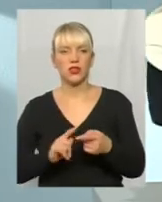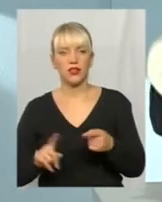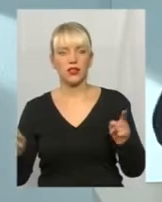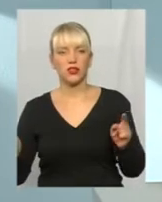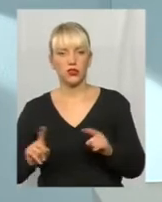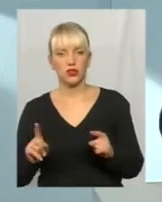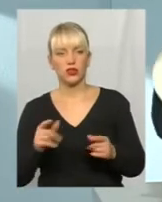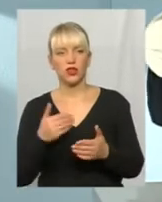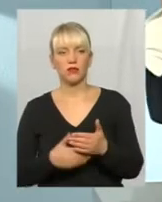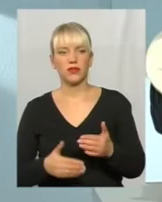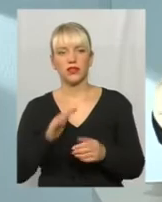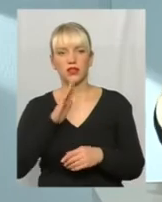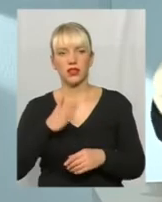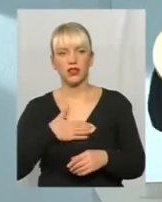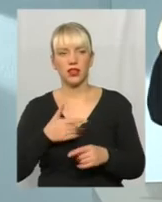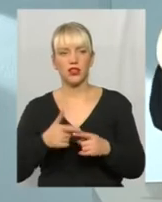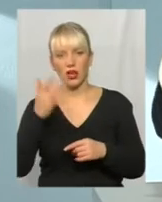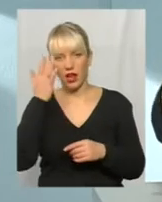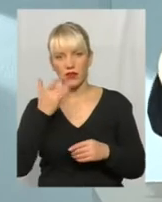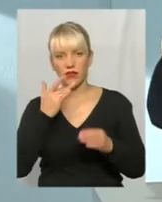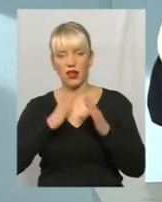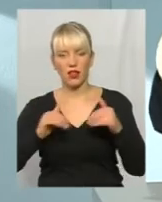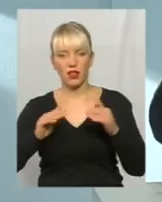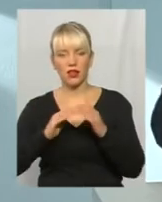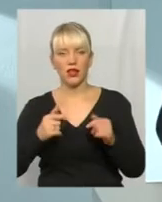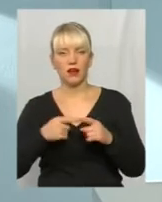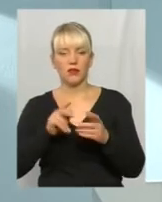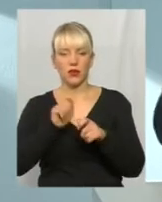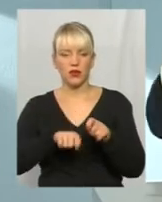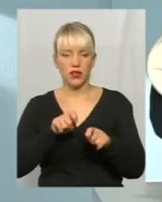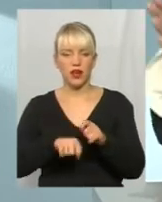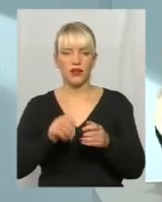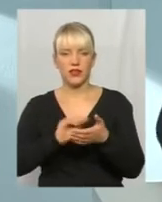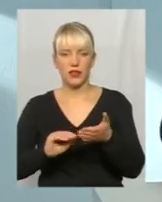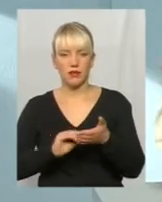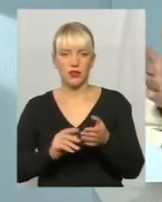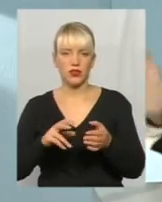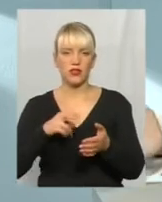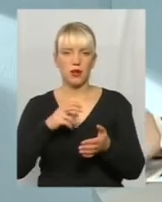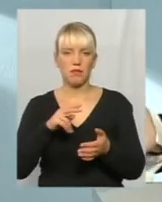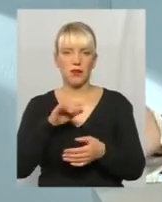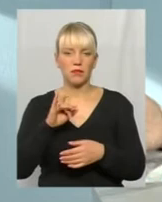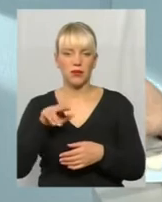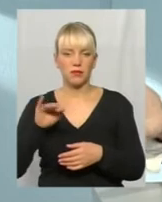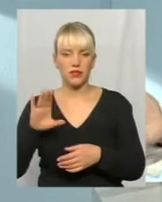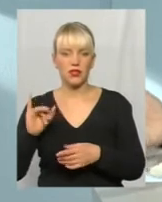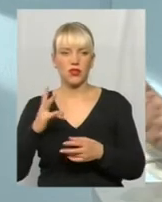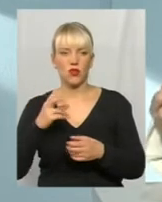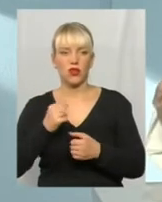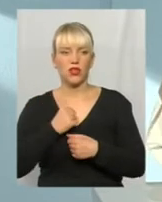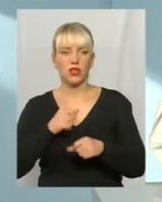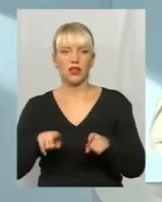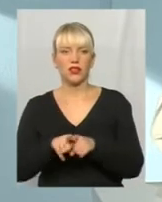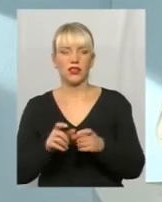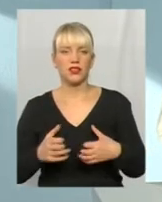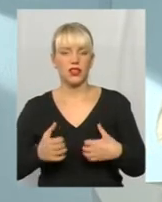наприклад, наші літні лагеря перевіряються, приписи їм пишуться, тим не менш, на жаль, такі страшні